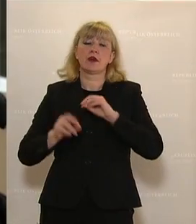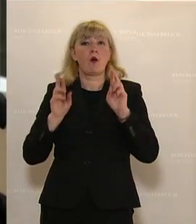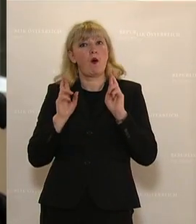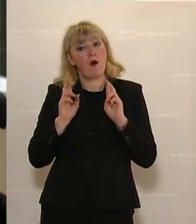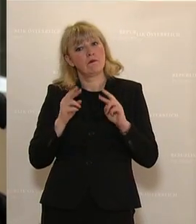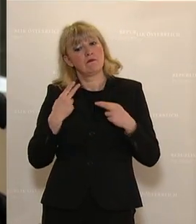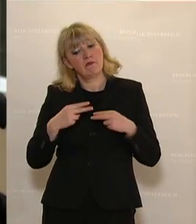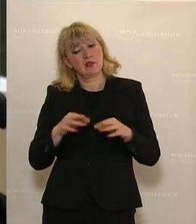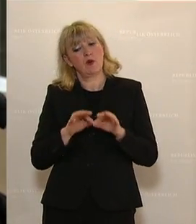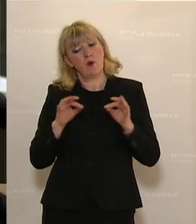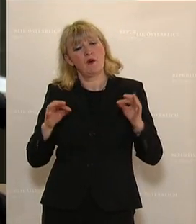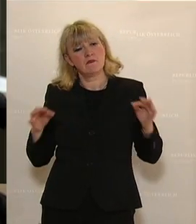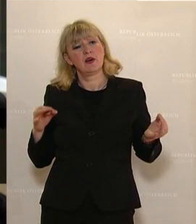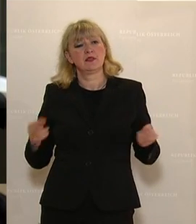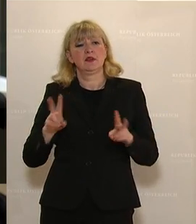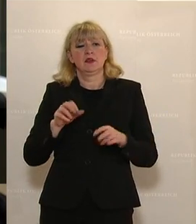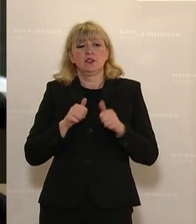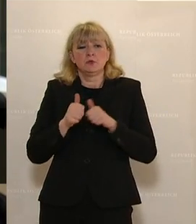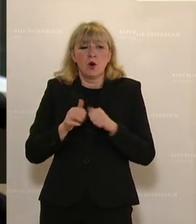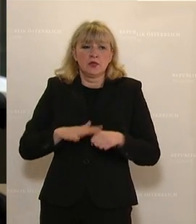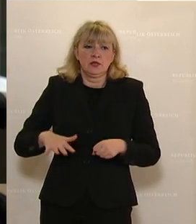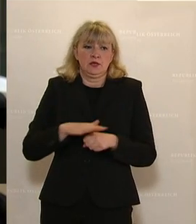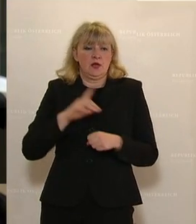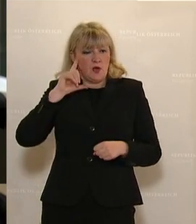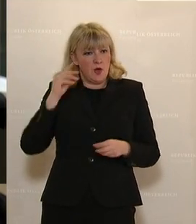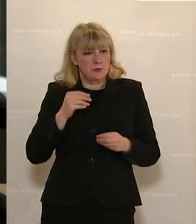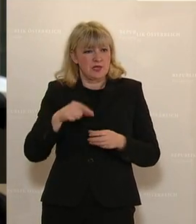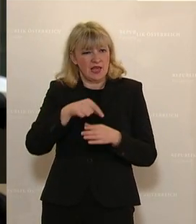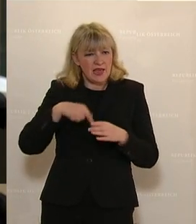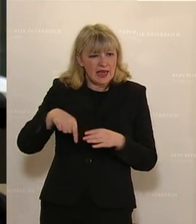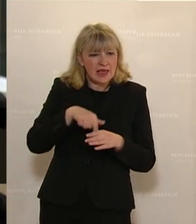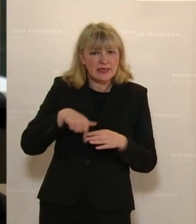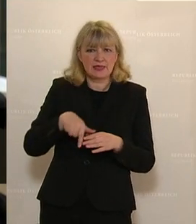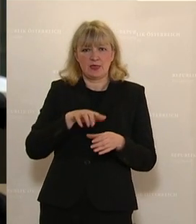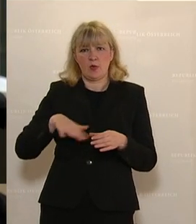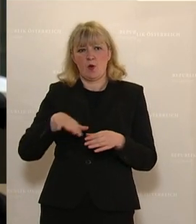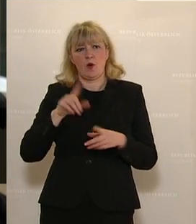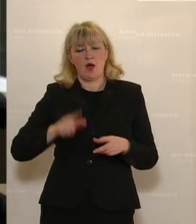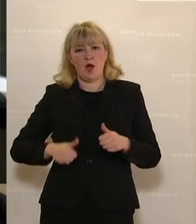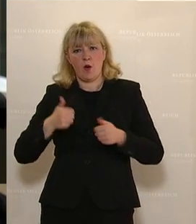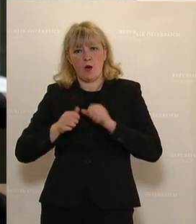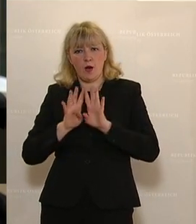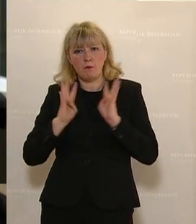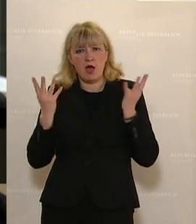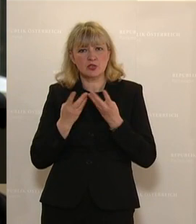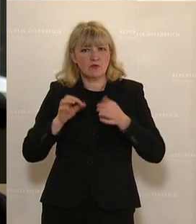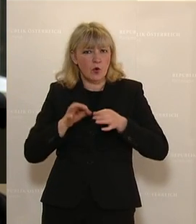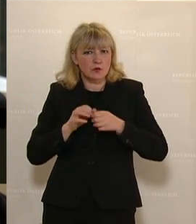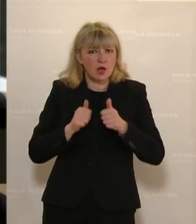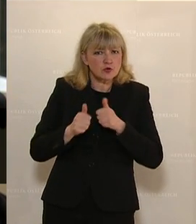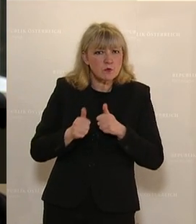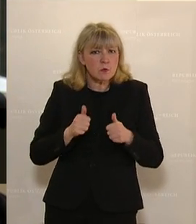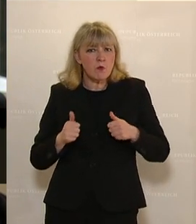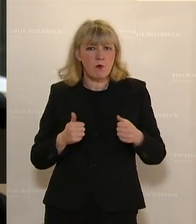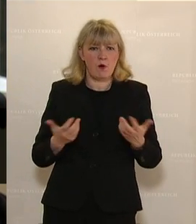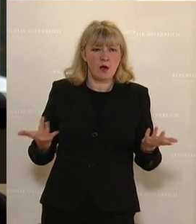weitere Öffnungsschritte, gerade was eben den Sport betrifft, hauptsächlich im Indoor-Bereich und eben auch Mannschafts und Kontaktsportarten. Wie Sie